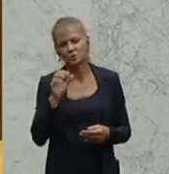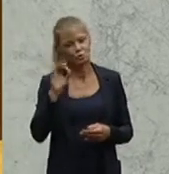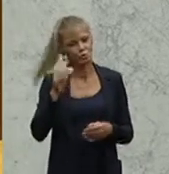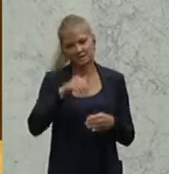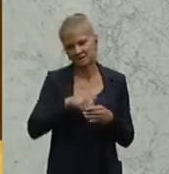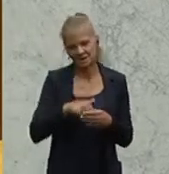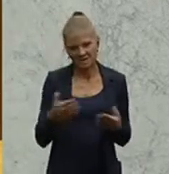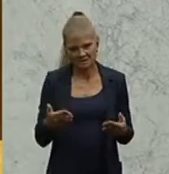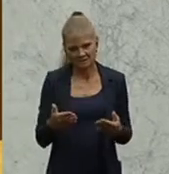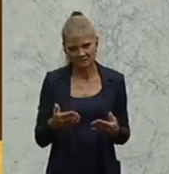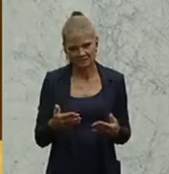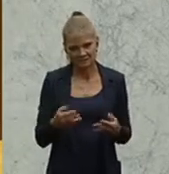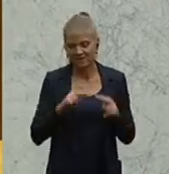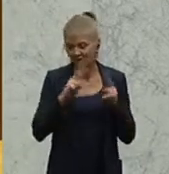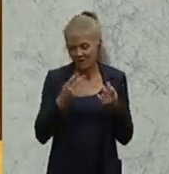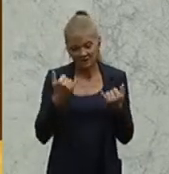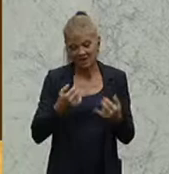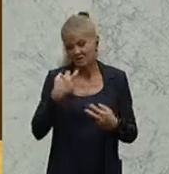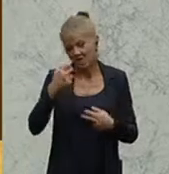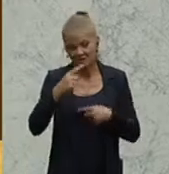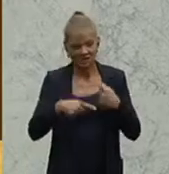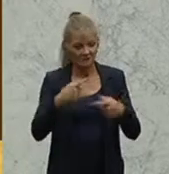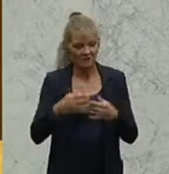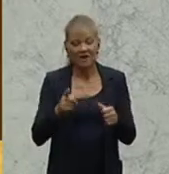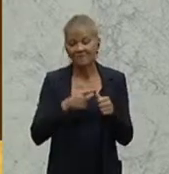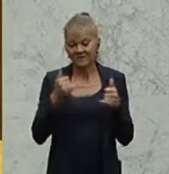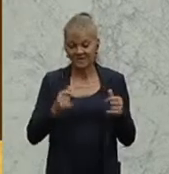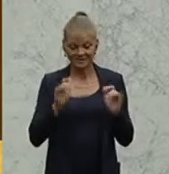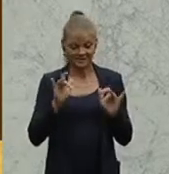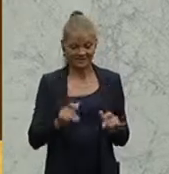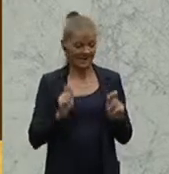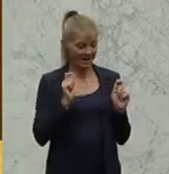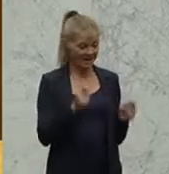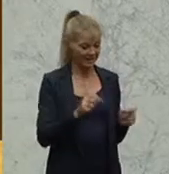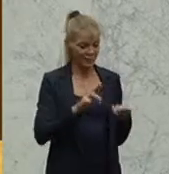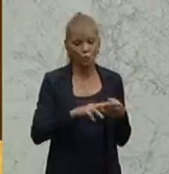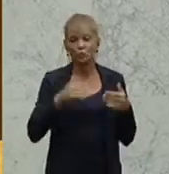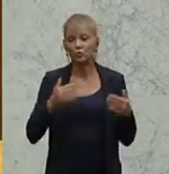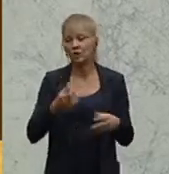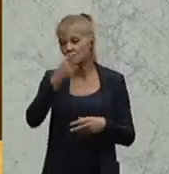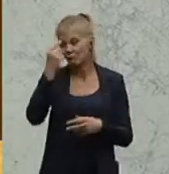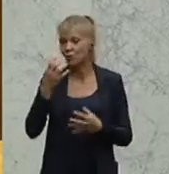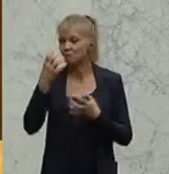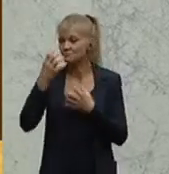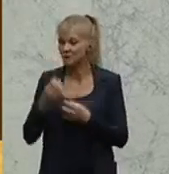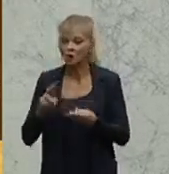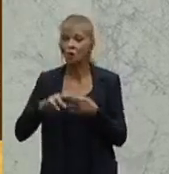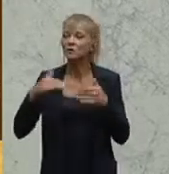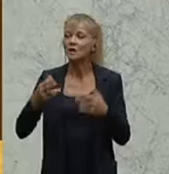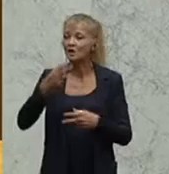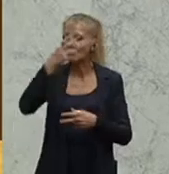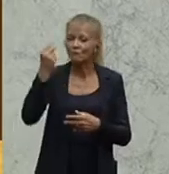man sagt, also wenn ich jetzt einen Antrag habe oder ein Volksbegehren habe und dann eine Volksbefragung anschließe und die nicht